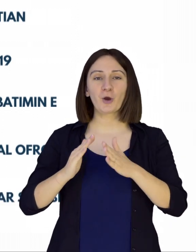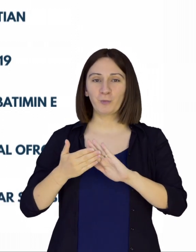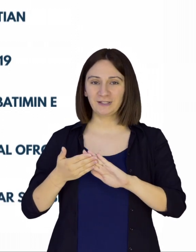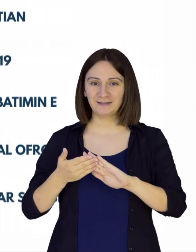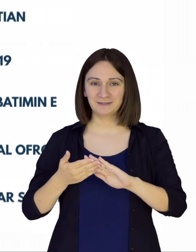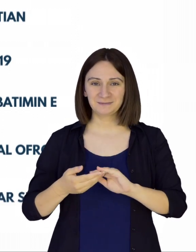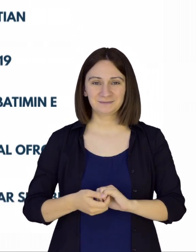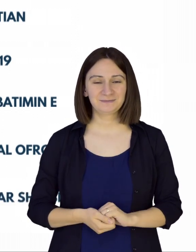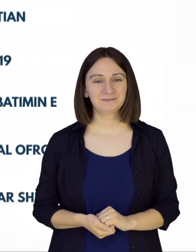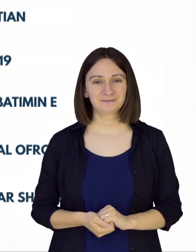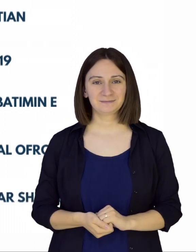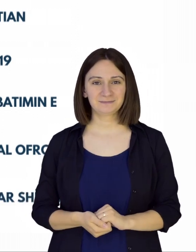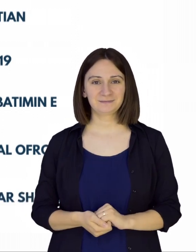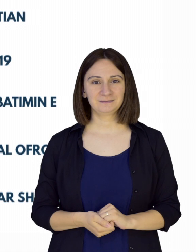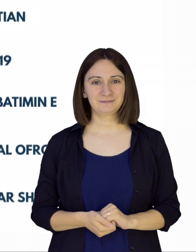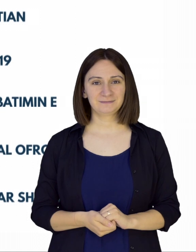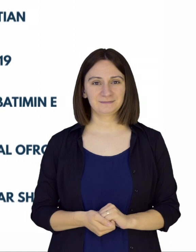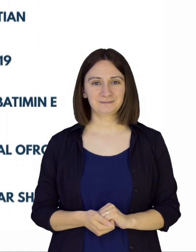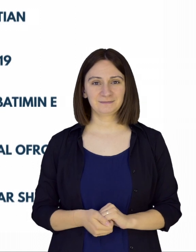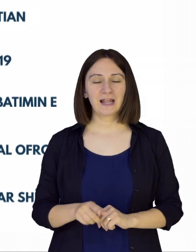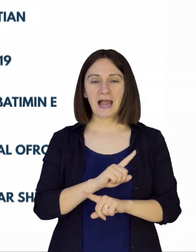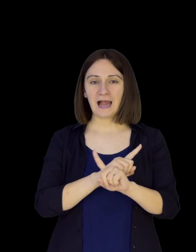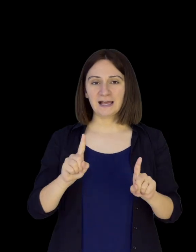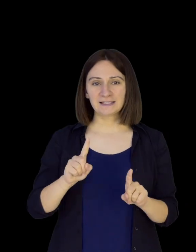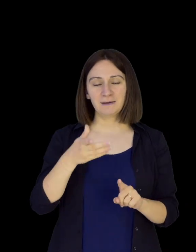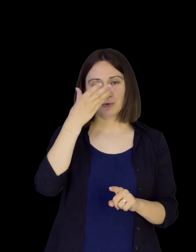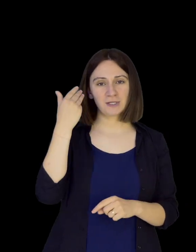ngritur dhe ofruar shërbime komunitare të kujdesit shëqëror.